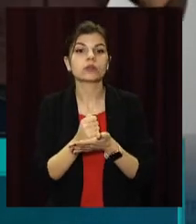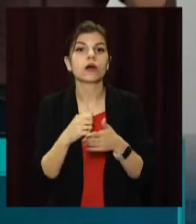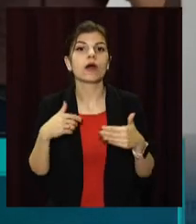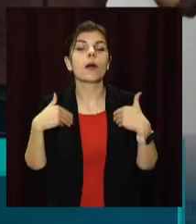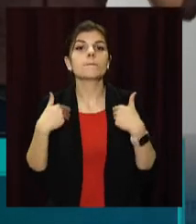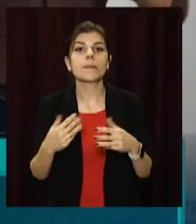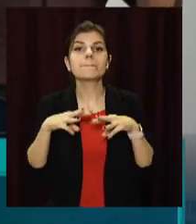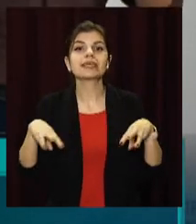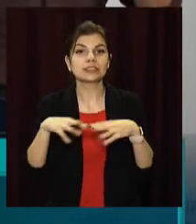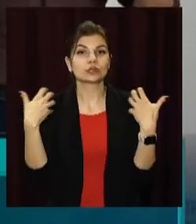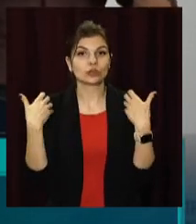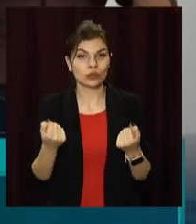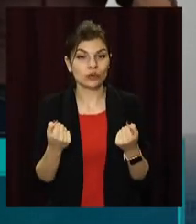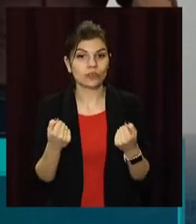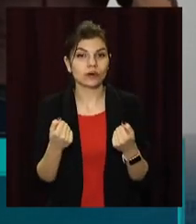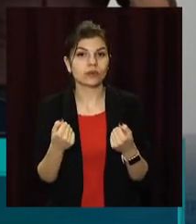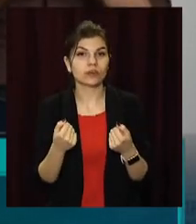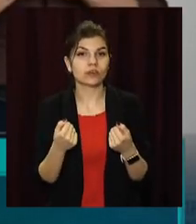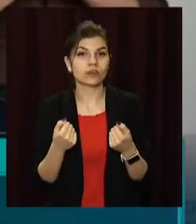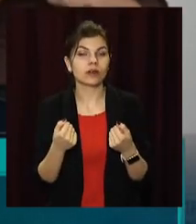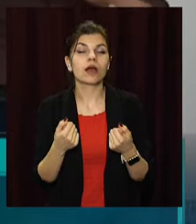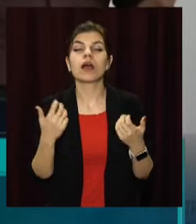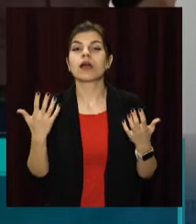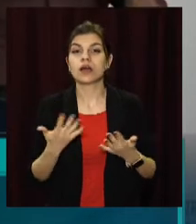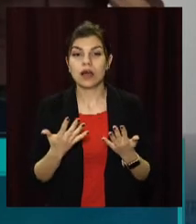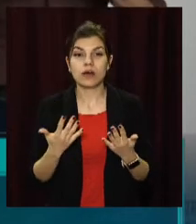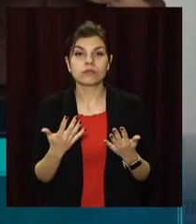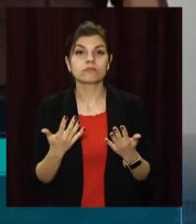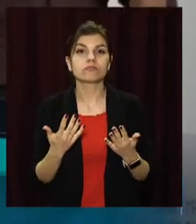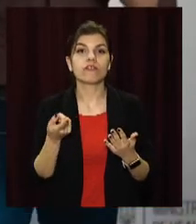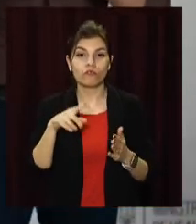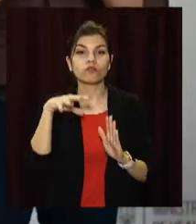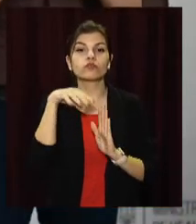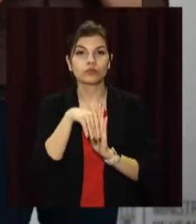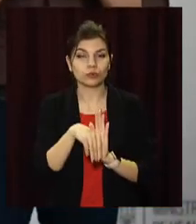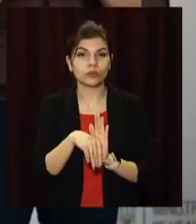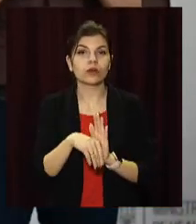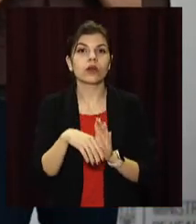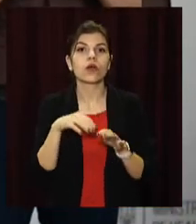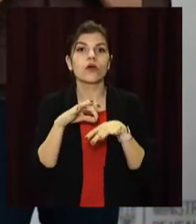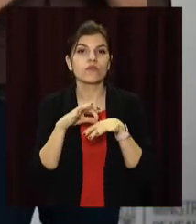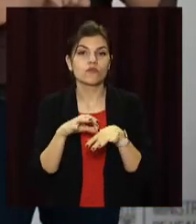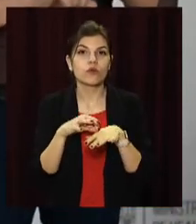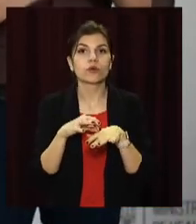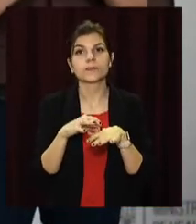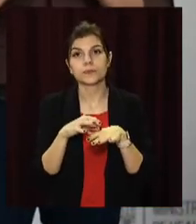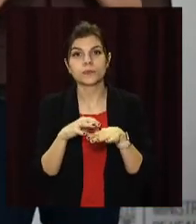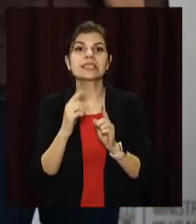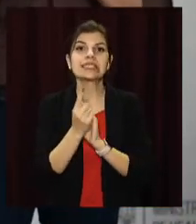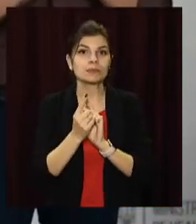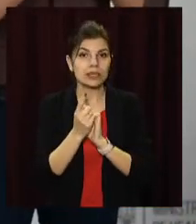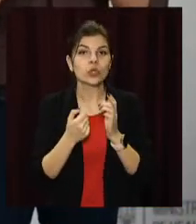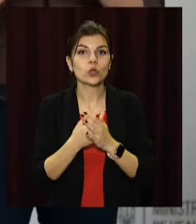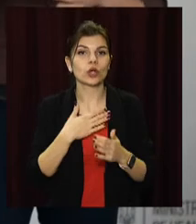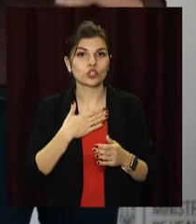Міністерством охорони здоров'я, яка в тому числі вводить певні зміни